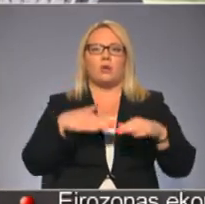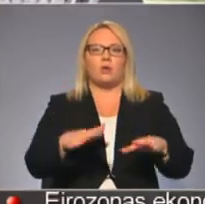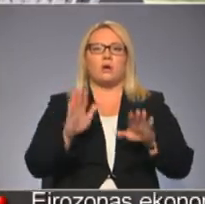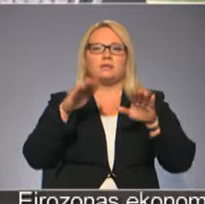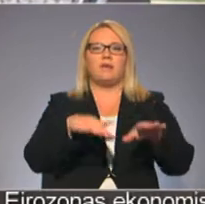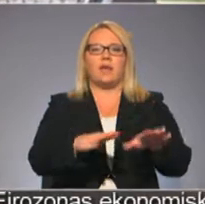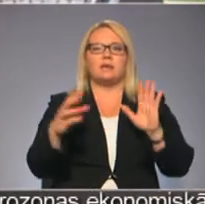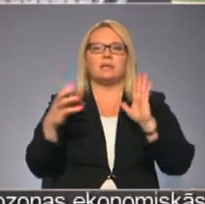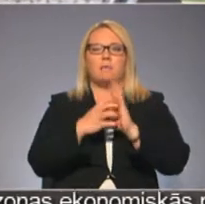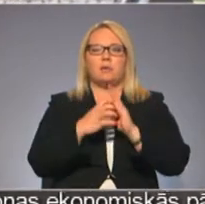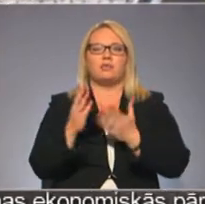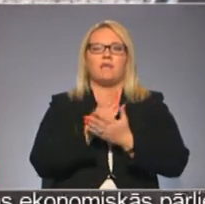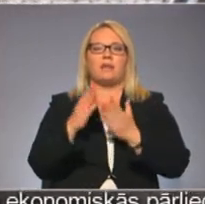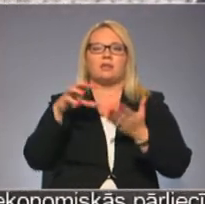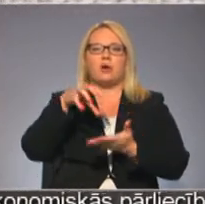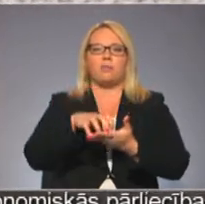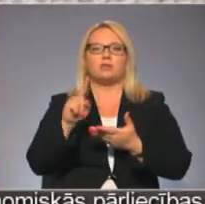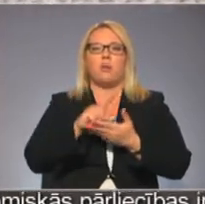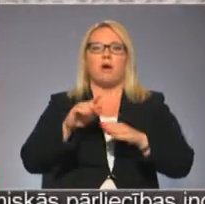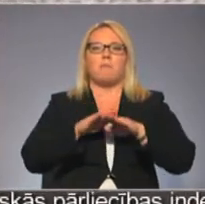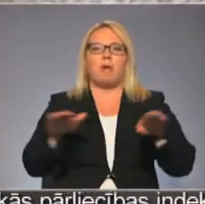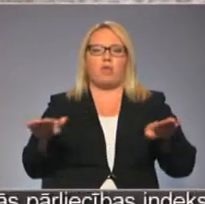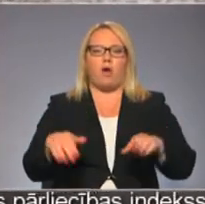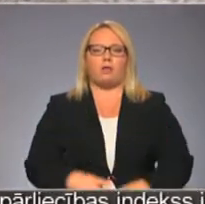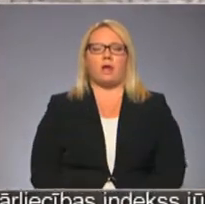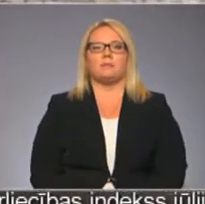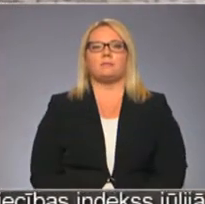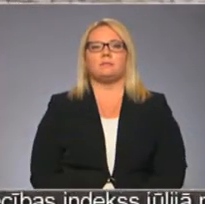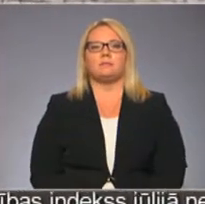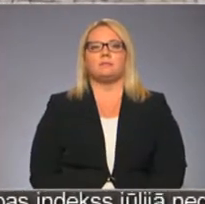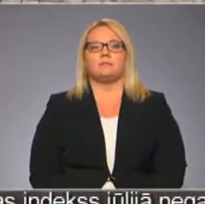viļņas, simbolizējoši vidas objekts no Betu. Gonda Purnieciņa Žudziņš, Kurzams televīzija.